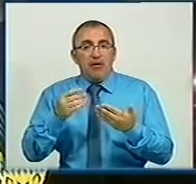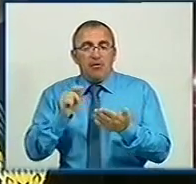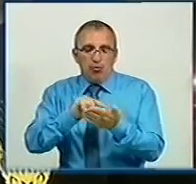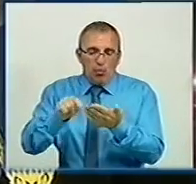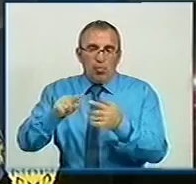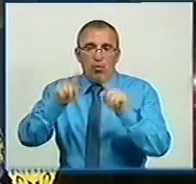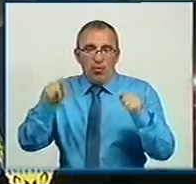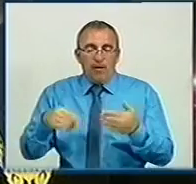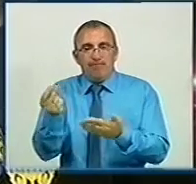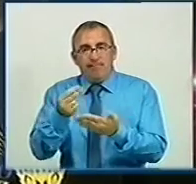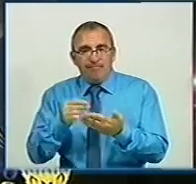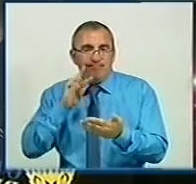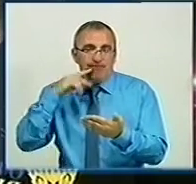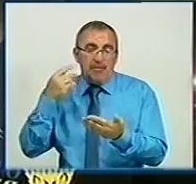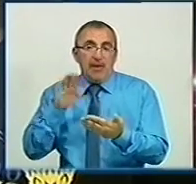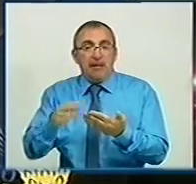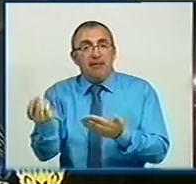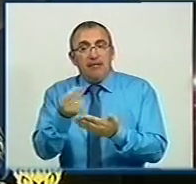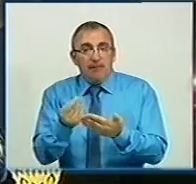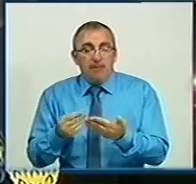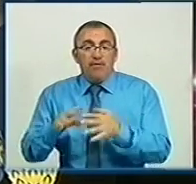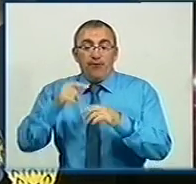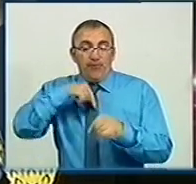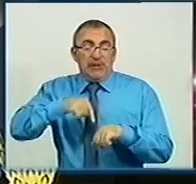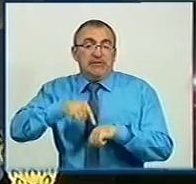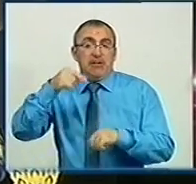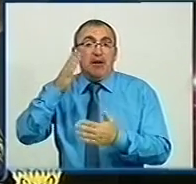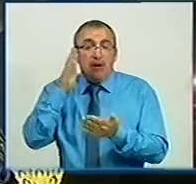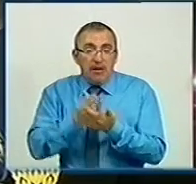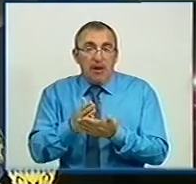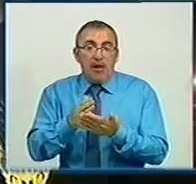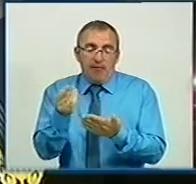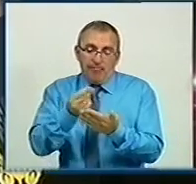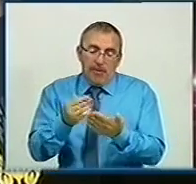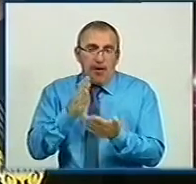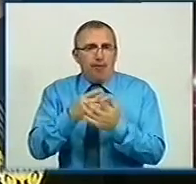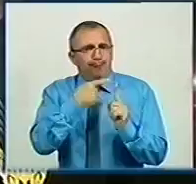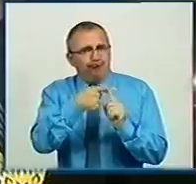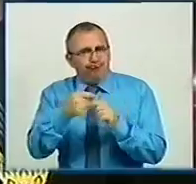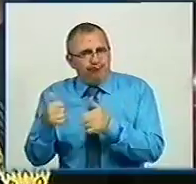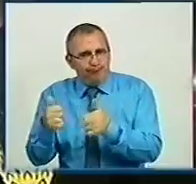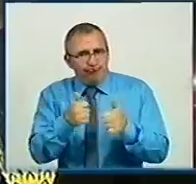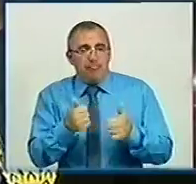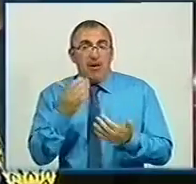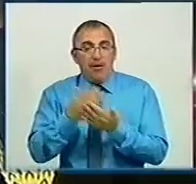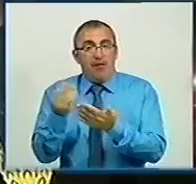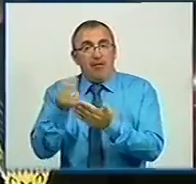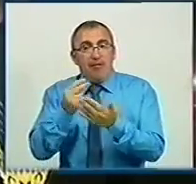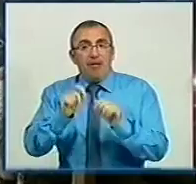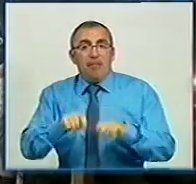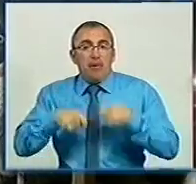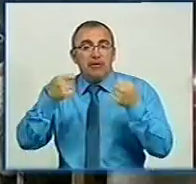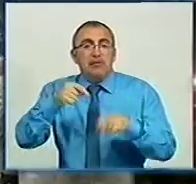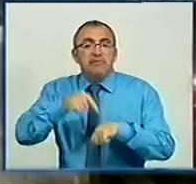ручки, олівці, фломастери. Діти малювали те, що в них всередині. Тобто є роботи дуже позитивні, а є ті роботи, які передаються стан